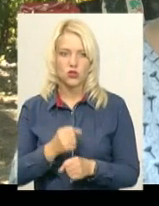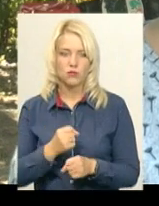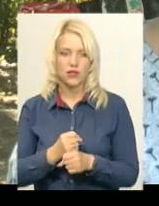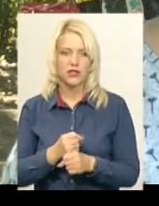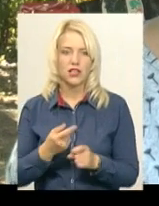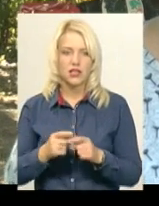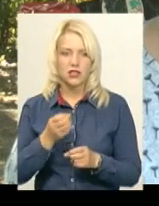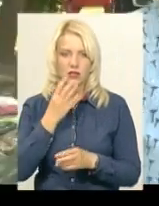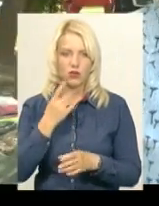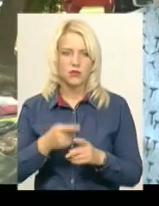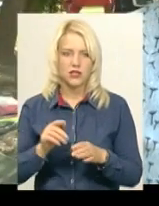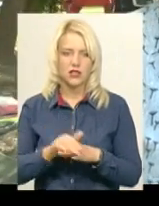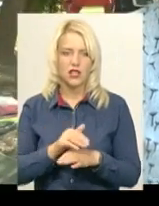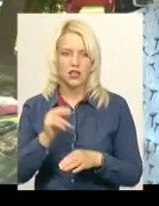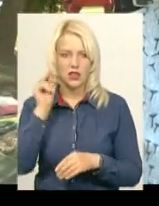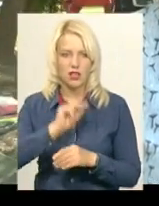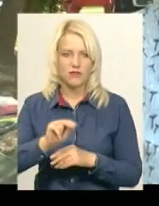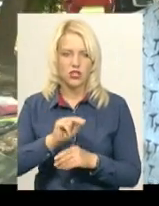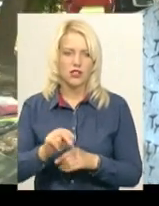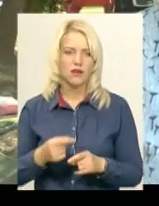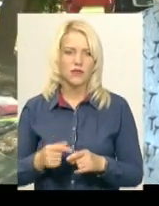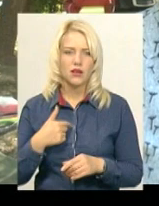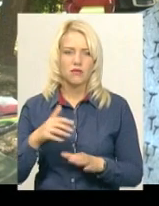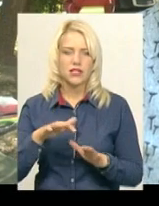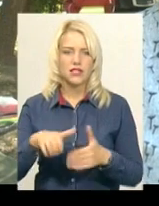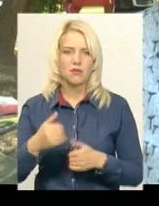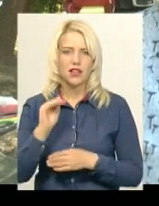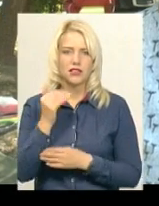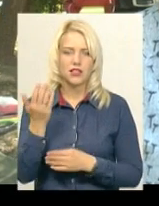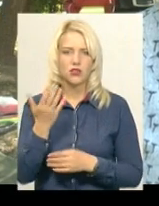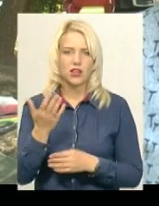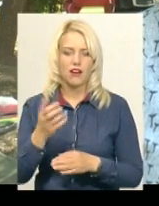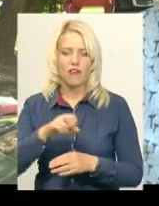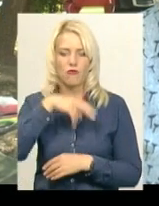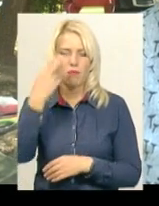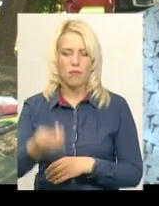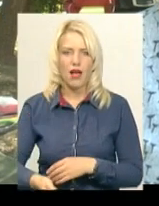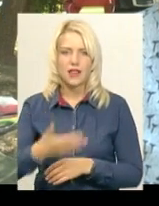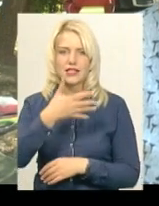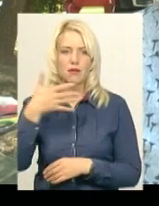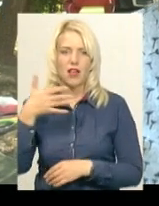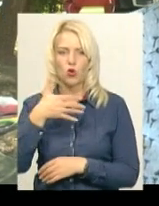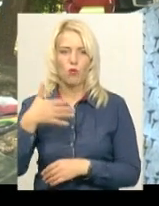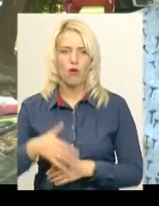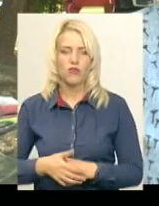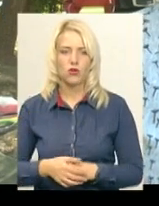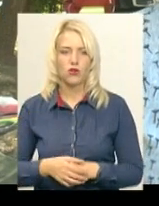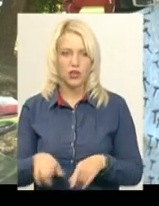Це добре це навчання. Ми забрали дитину, яка впала з п'ятого етажа, з п'ятого поверху.